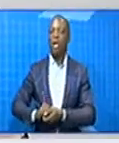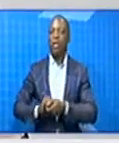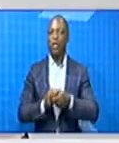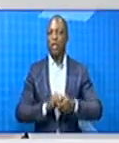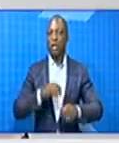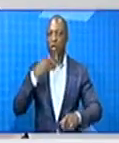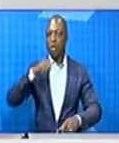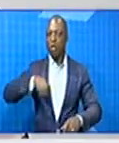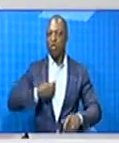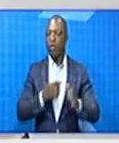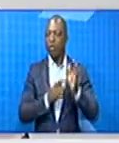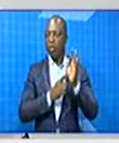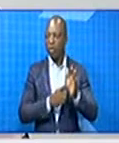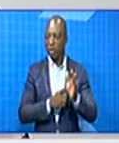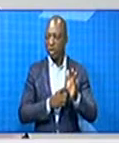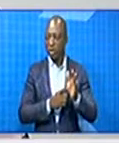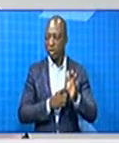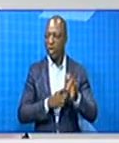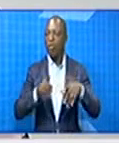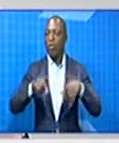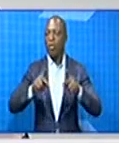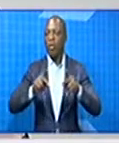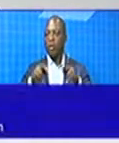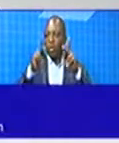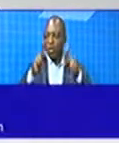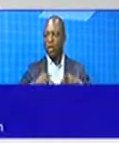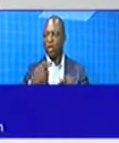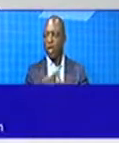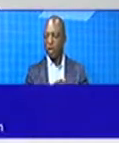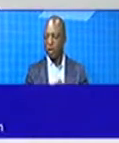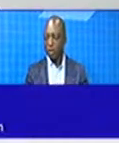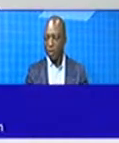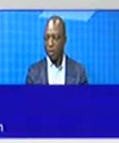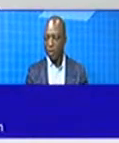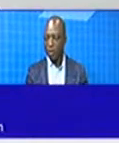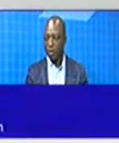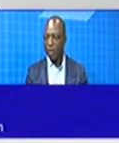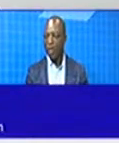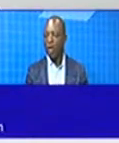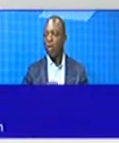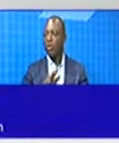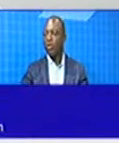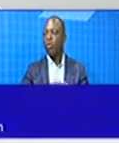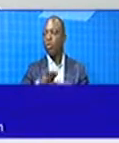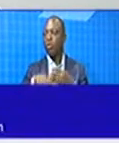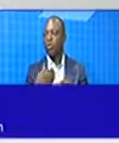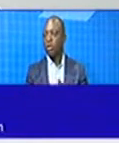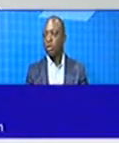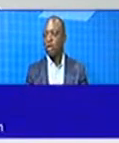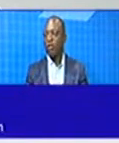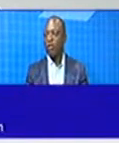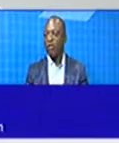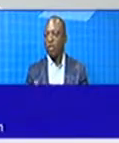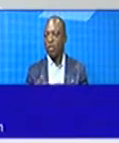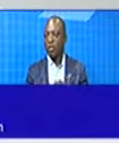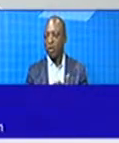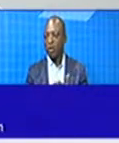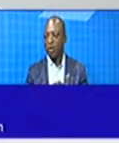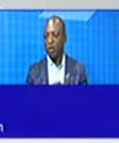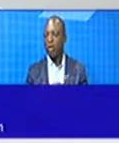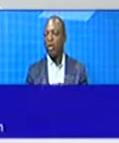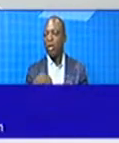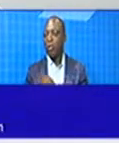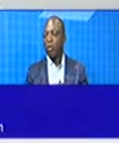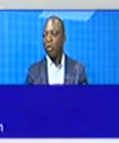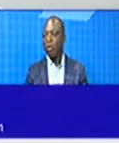dont nous ferons montre permettra aux personnes handicapées de surmonter plus facilement les chocs